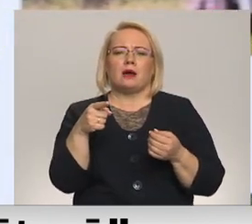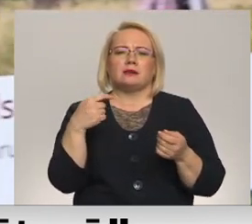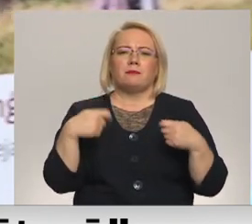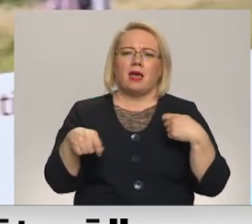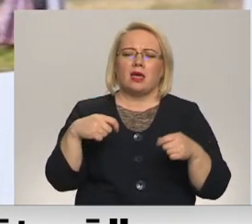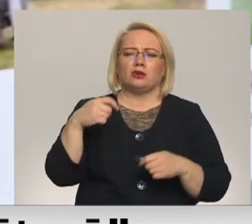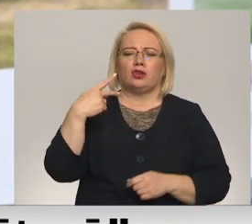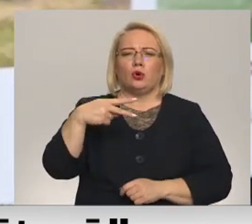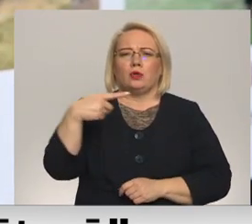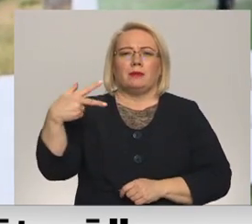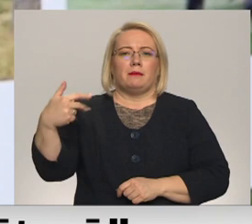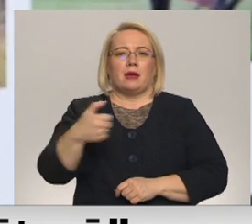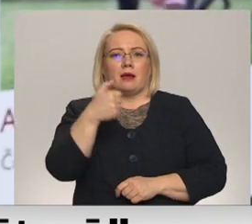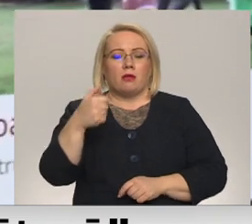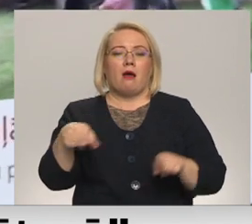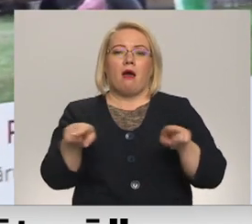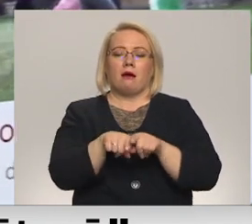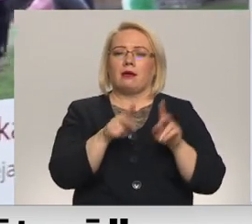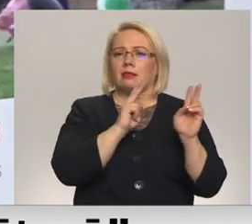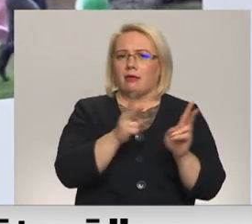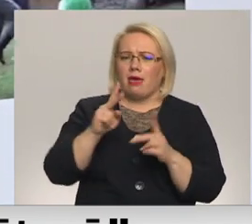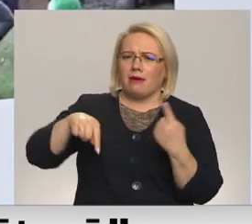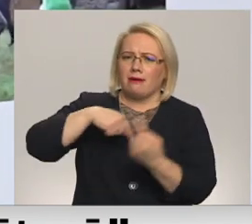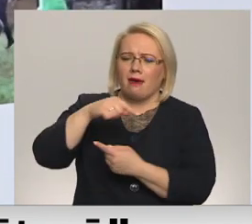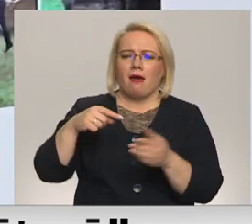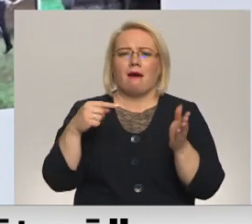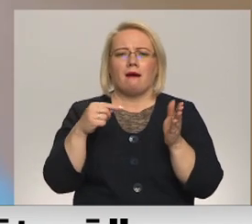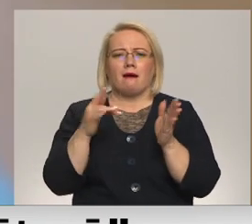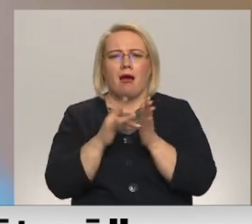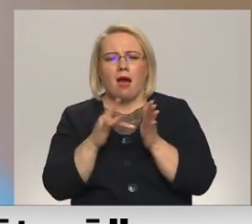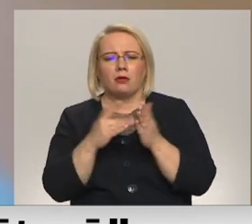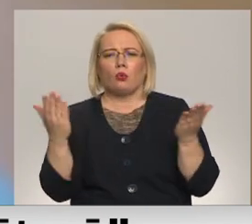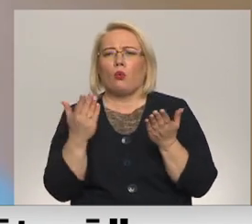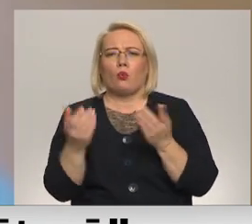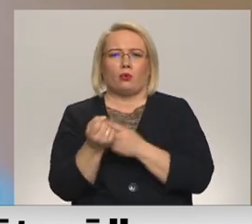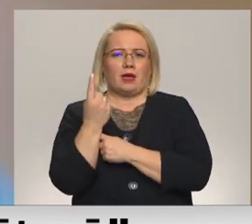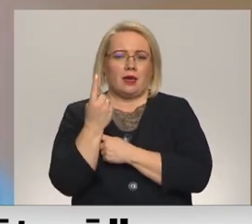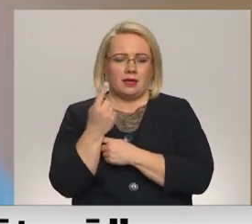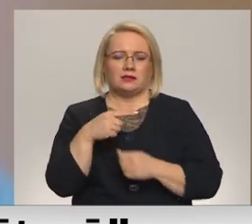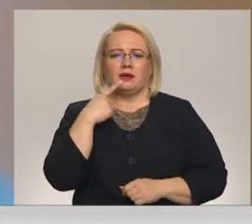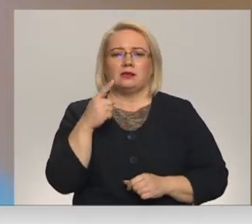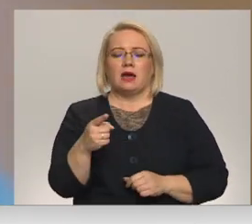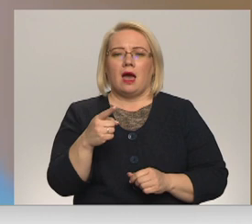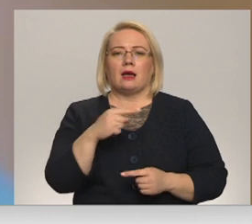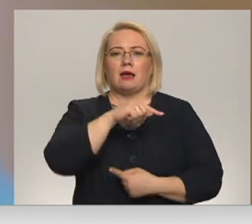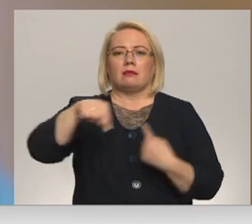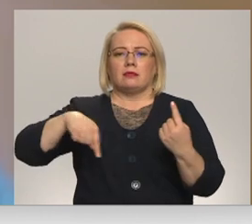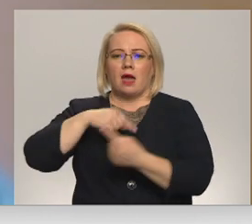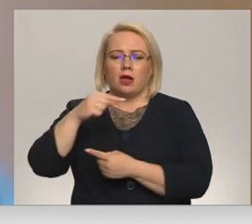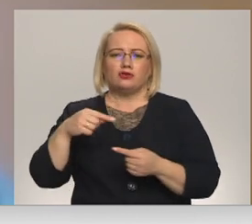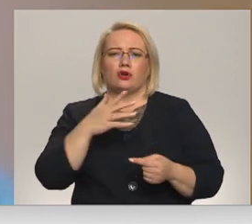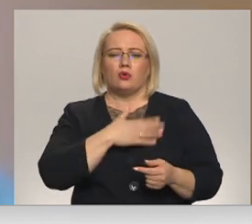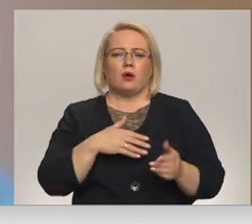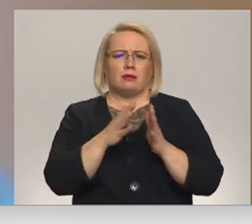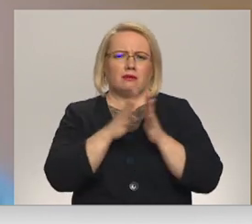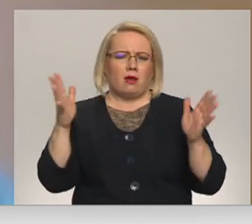gadus, gan par pašiem daņģiem, kādi un no kurienas tie ir. Daņģi Latvijā tiek dejoti diezgan plaši. Un